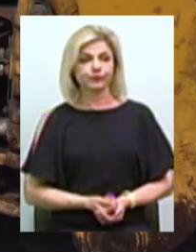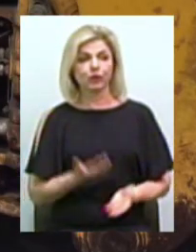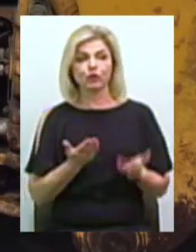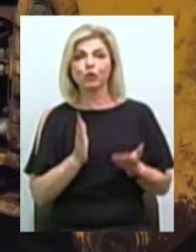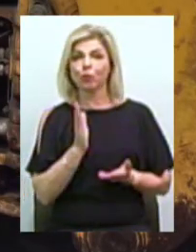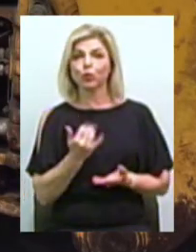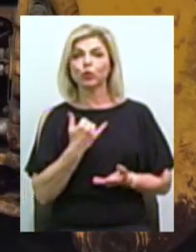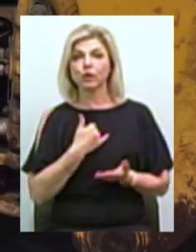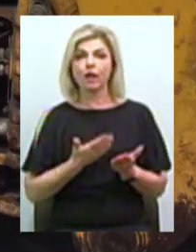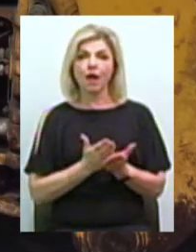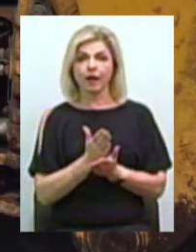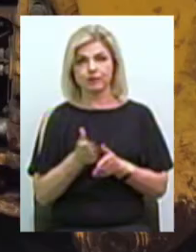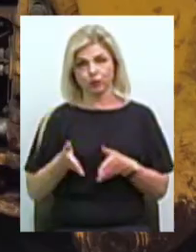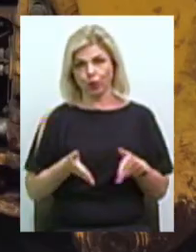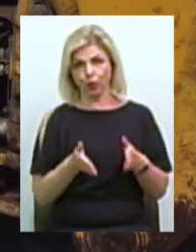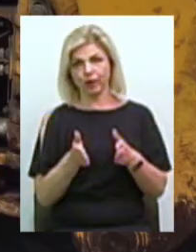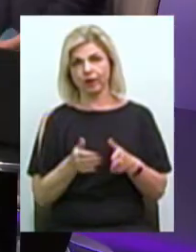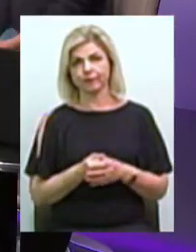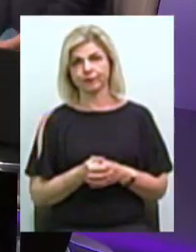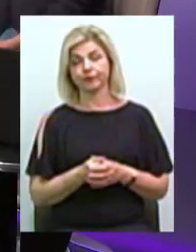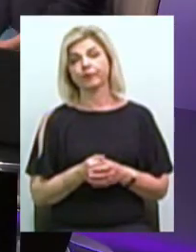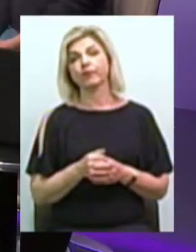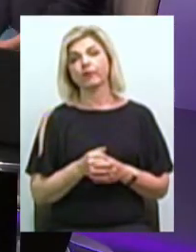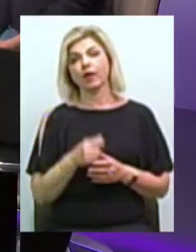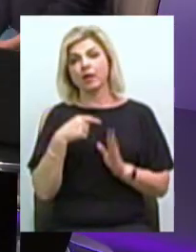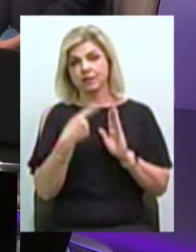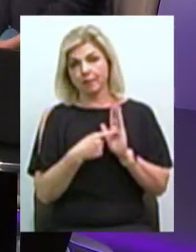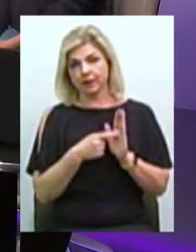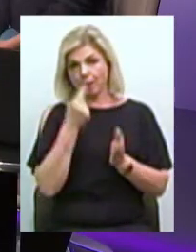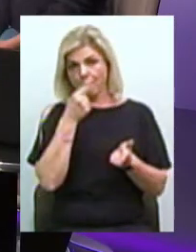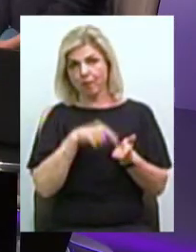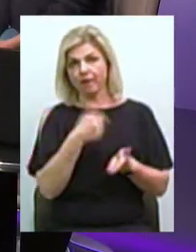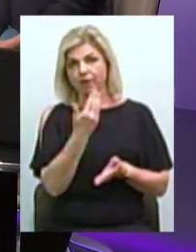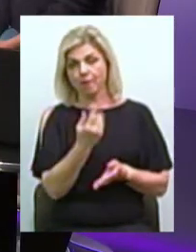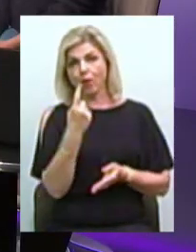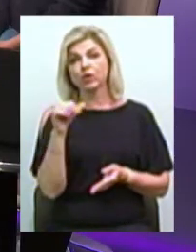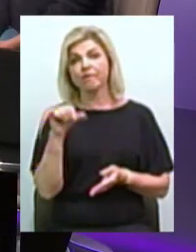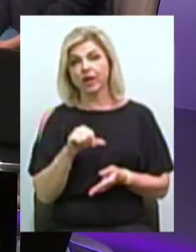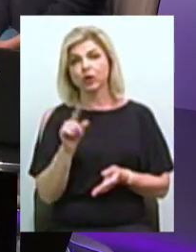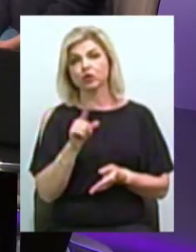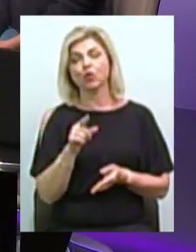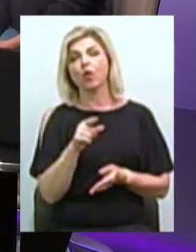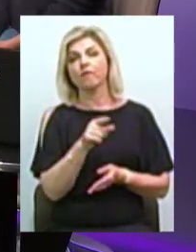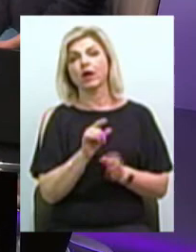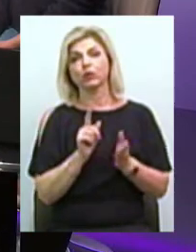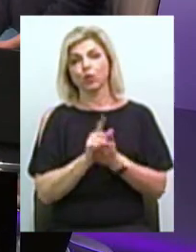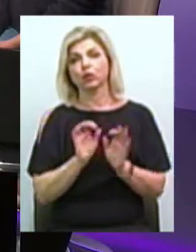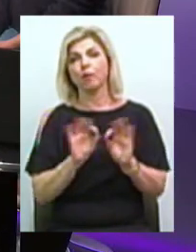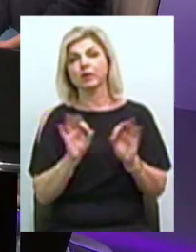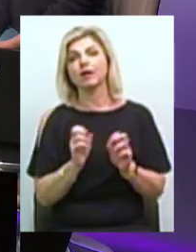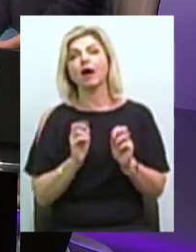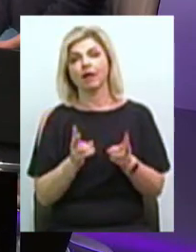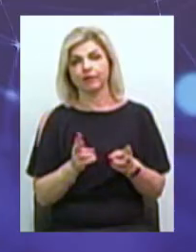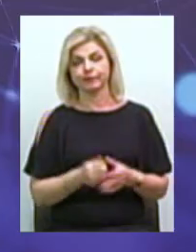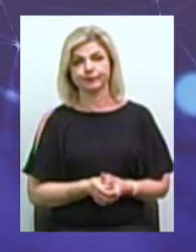Чи будуть у нас якісні дороги? Будуть Таке запитання випало вам Маєте одну хвилину для того, читати, яким чином це станеться?